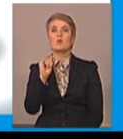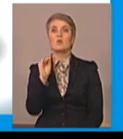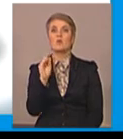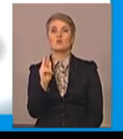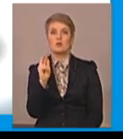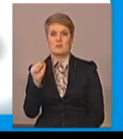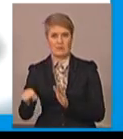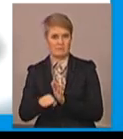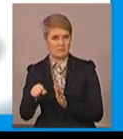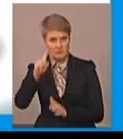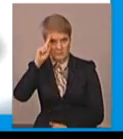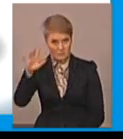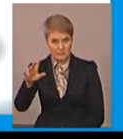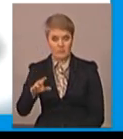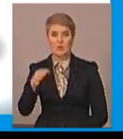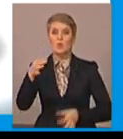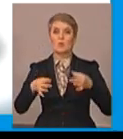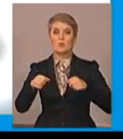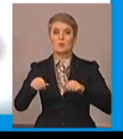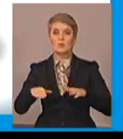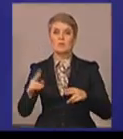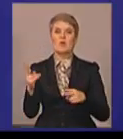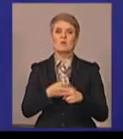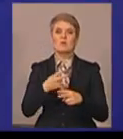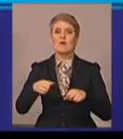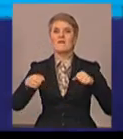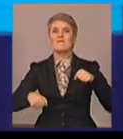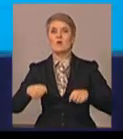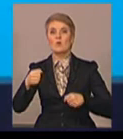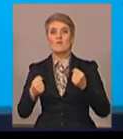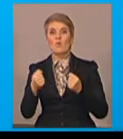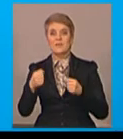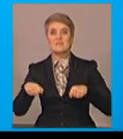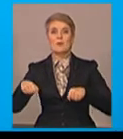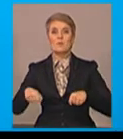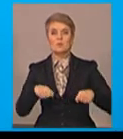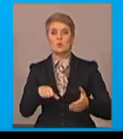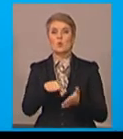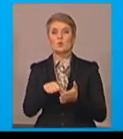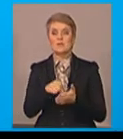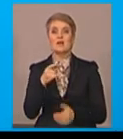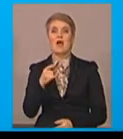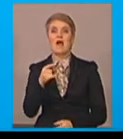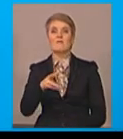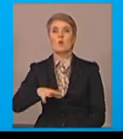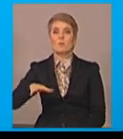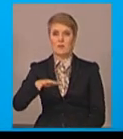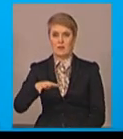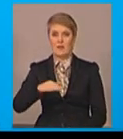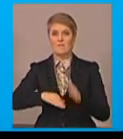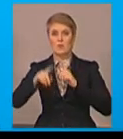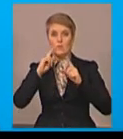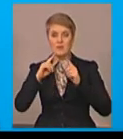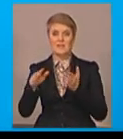Єнаківський, а також судовими рішеннями позбавляв будійських посвідчень учасників Автомайдану. Верховна Рада зняла з нього суддівську